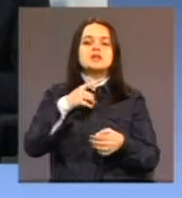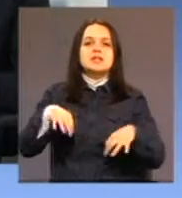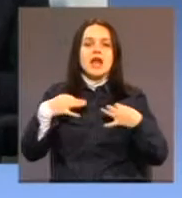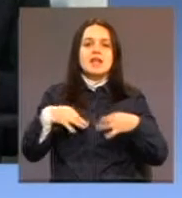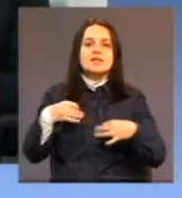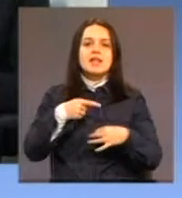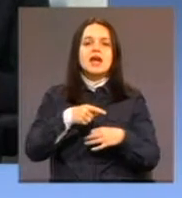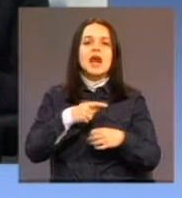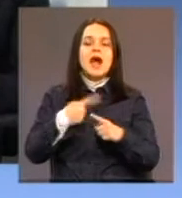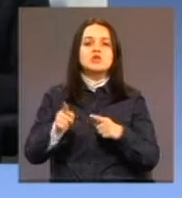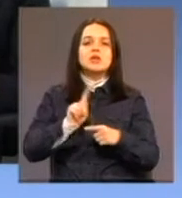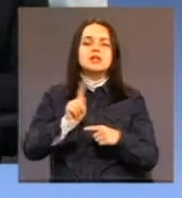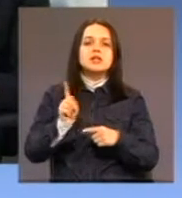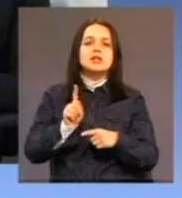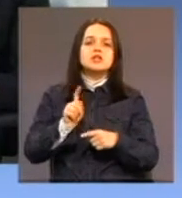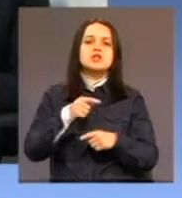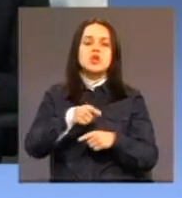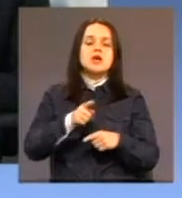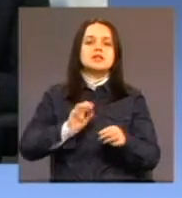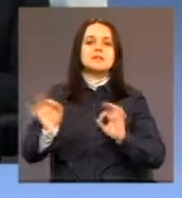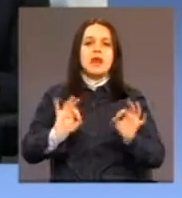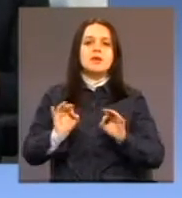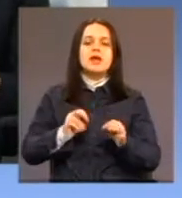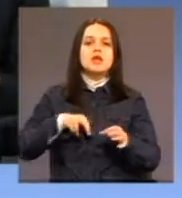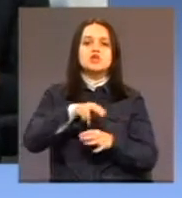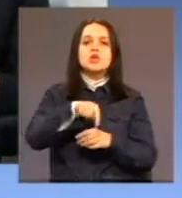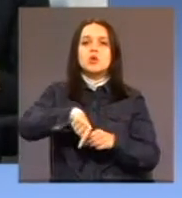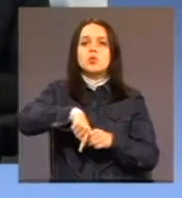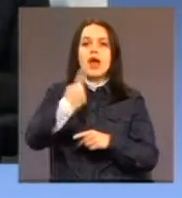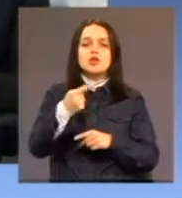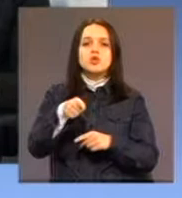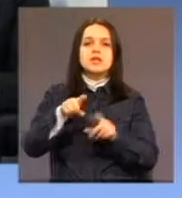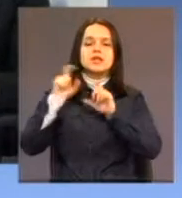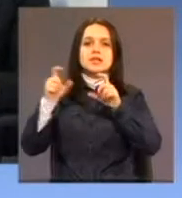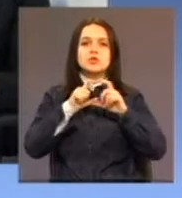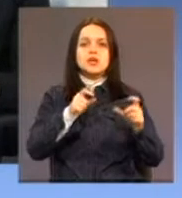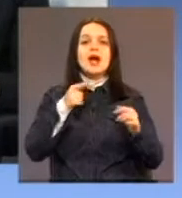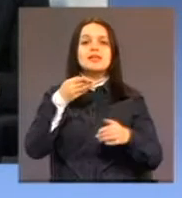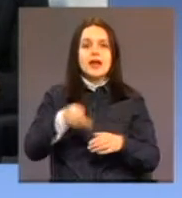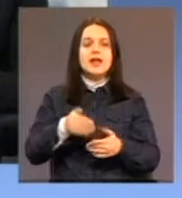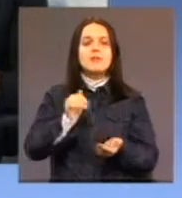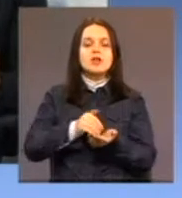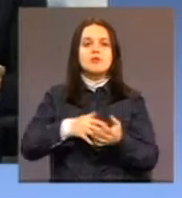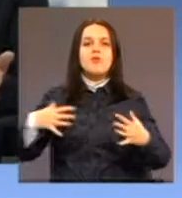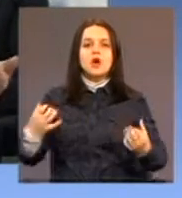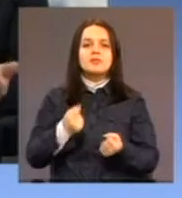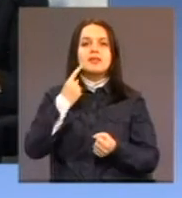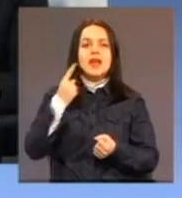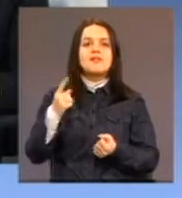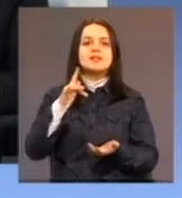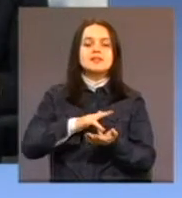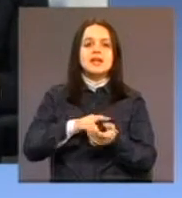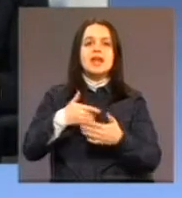trenutno spremni pohađati niti jedno od pominutih institucija. E tada je potrebno dakle uformiti dnevnih centra, odnosno javnu